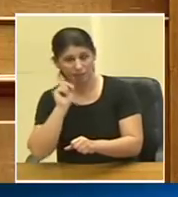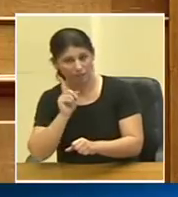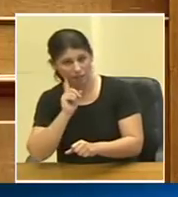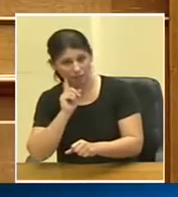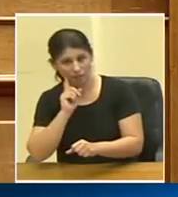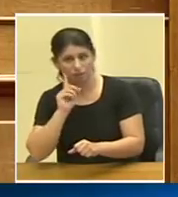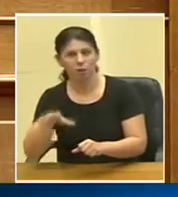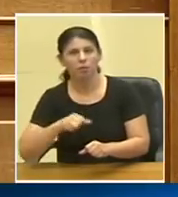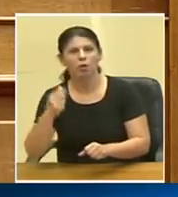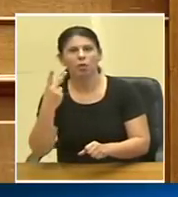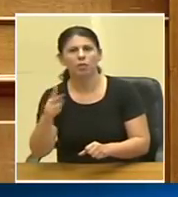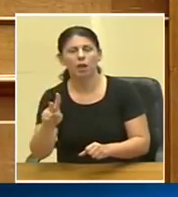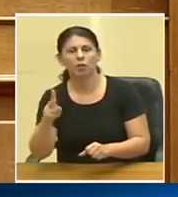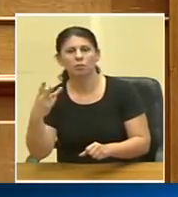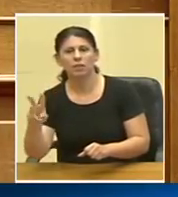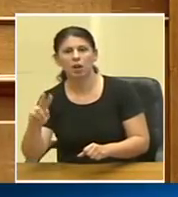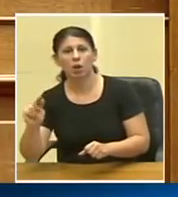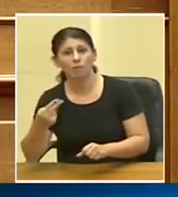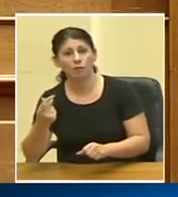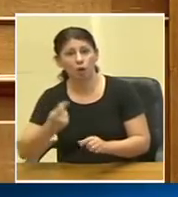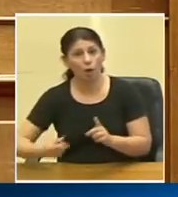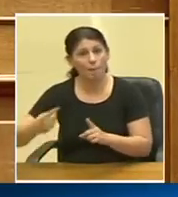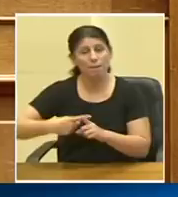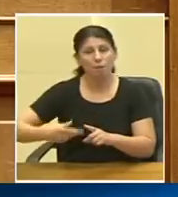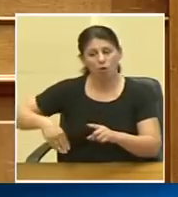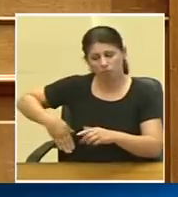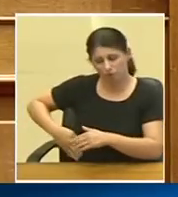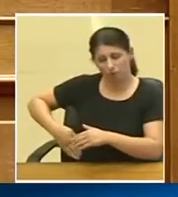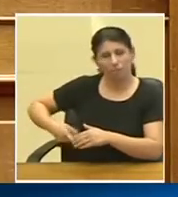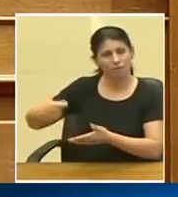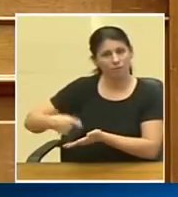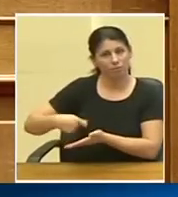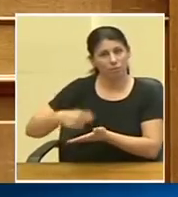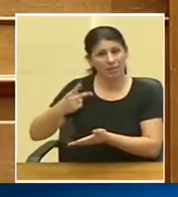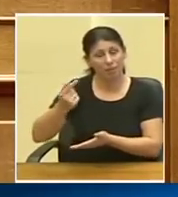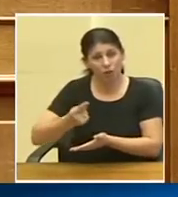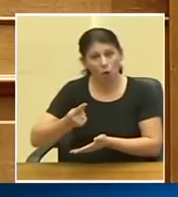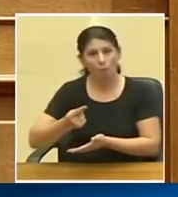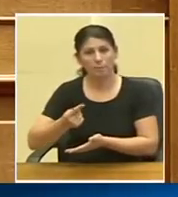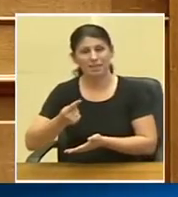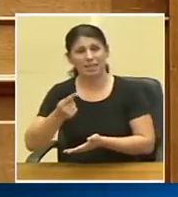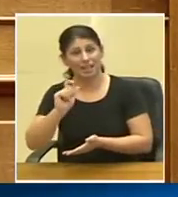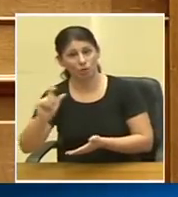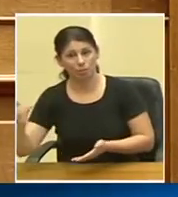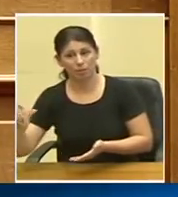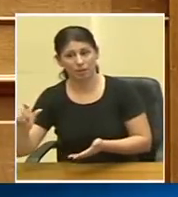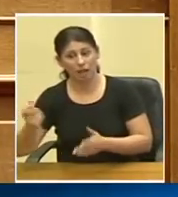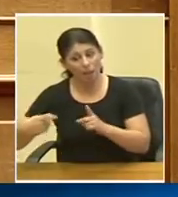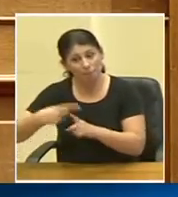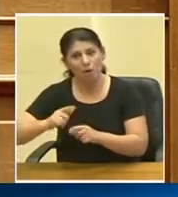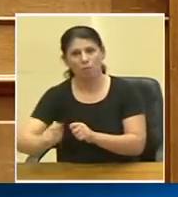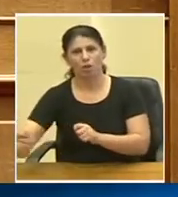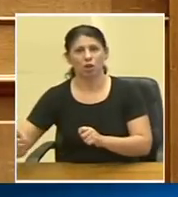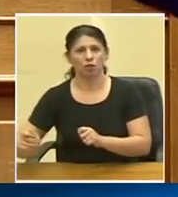παίρνουν 200 με 300 ευρώ παραπάνω στην τσέπη με τα 2,5 παίρνουν 250 με 300 παραπάνω στην τσέπη